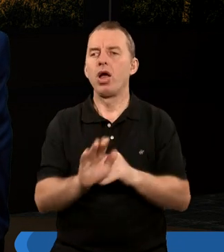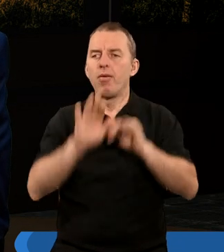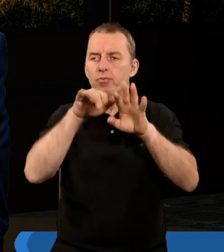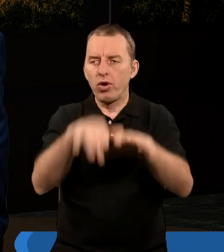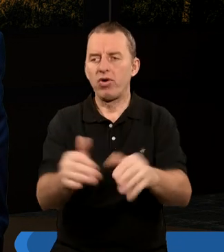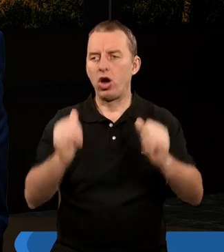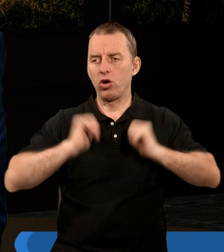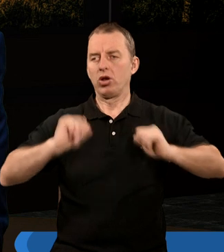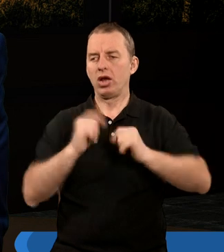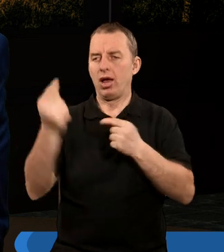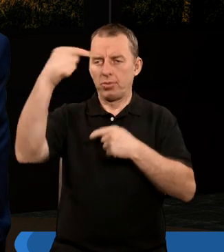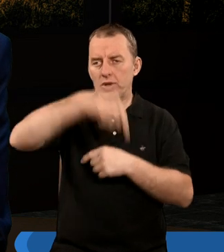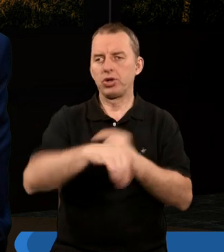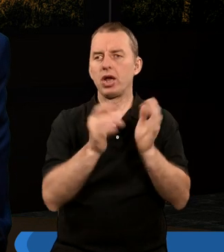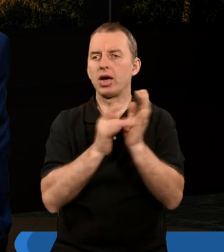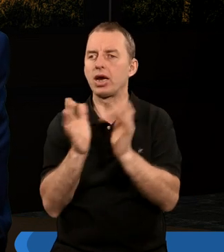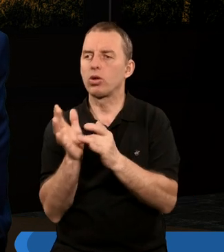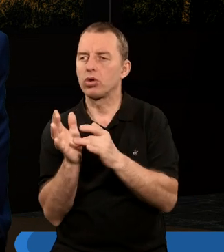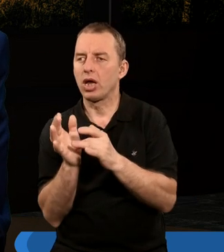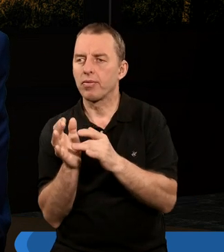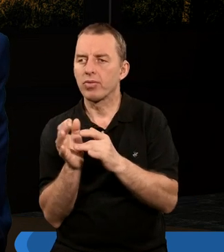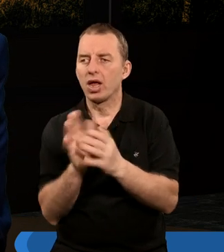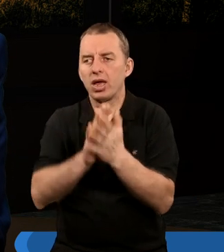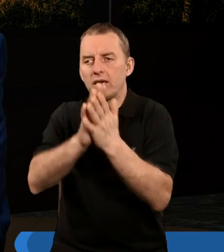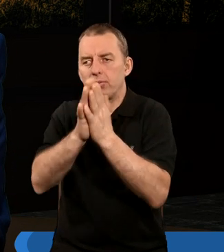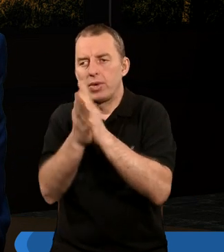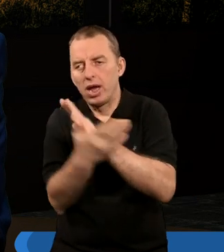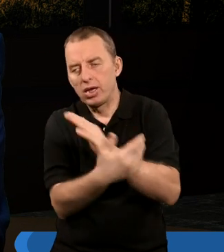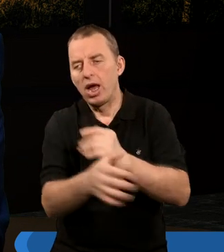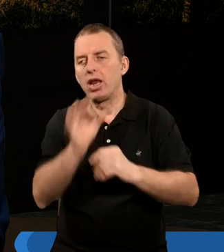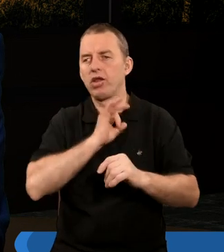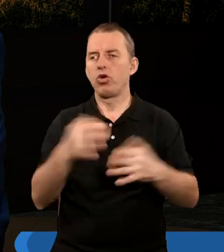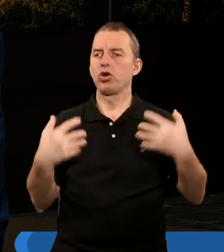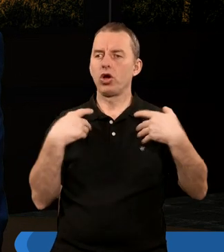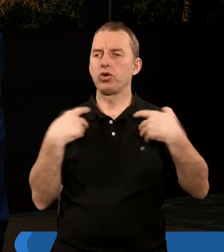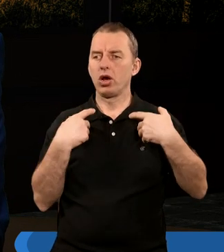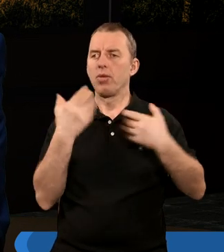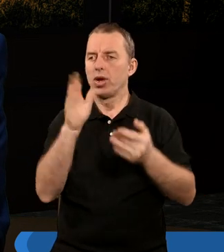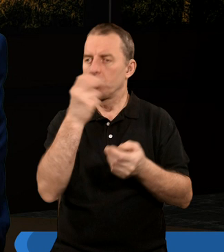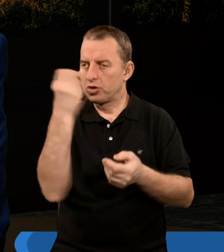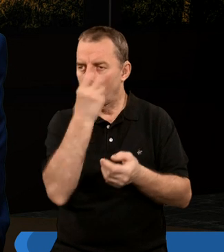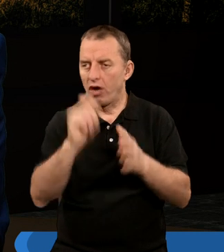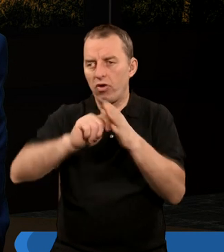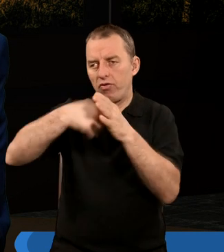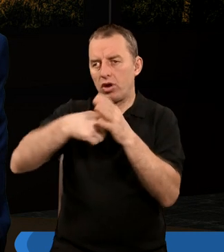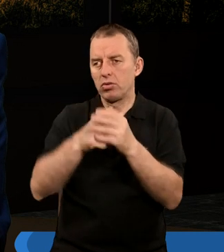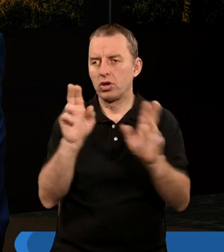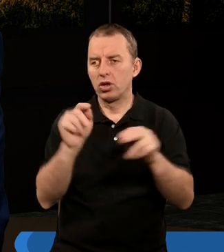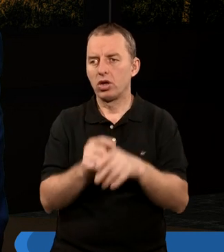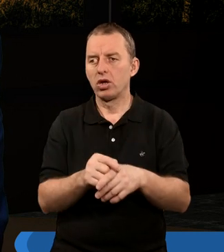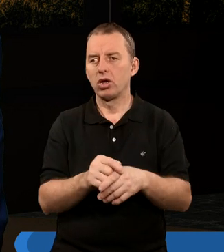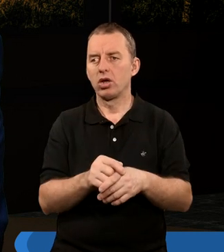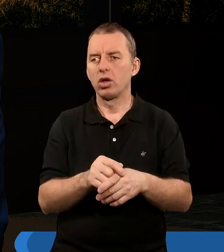oczekiwania na przyjście Chrystusa zmieniali swoje życie. Jest bardzo ciekawy film pod tytułem